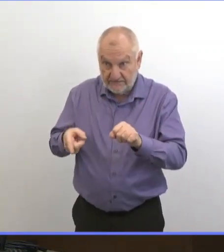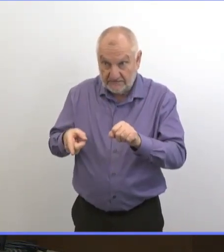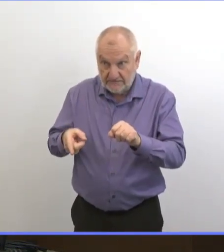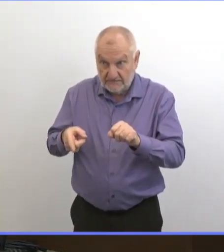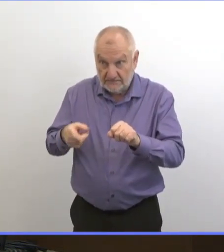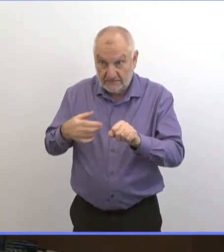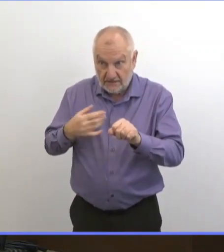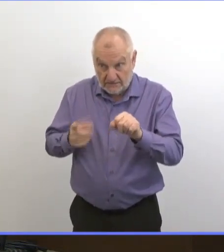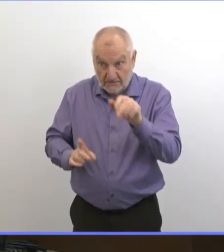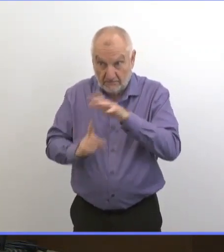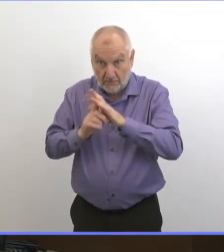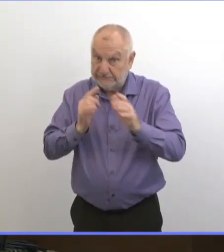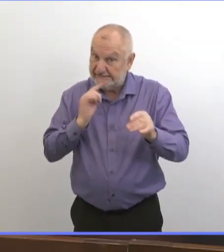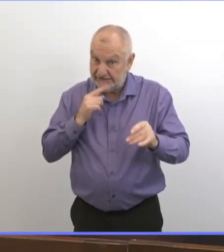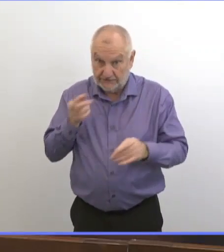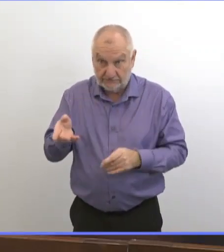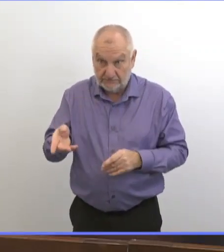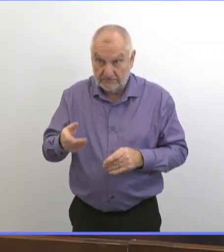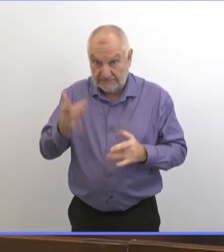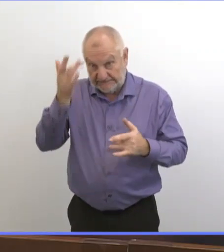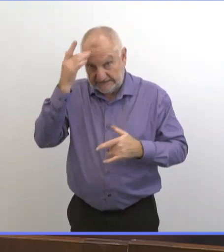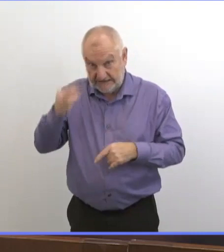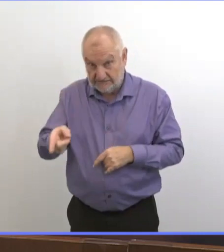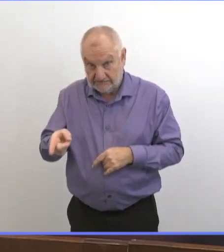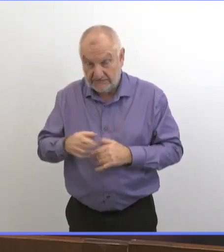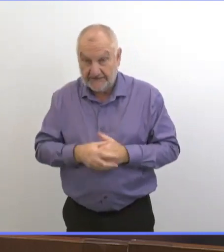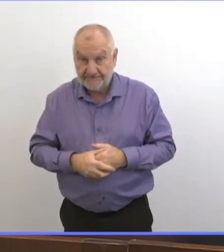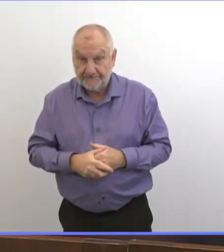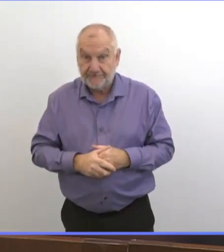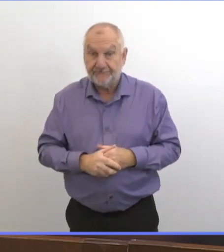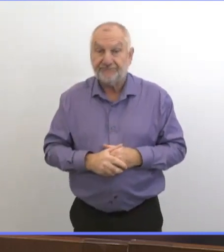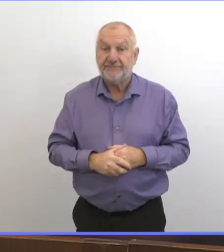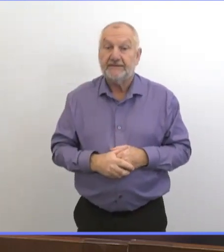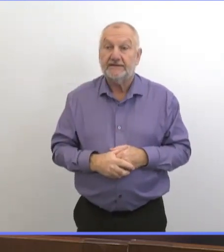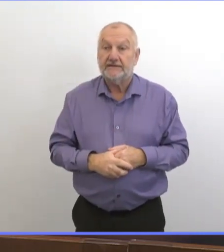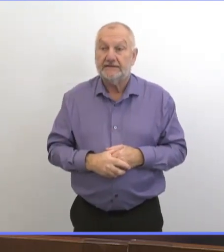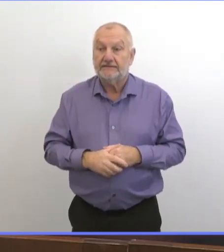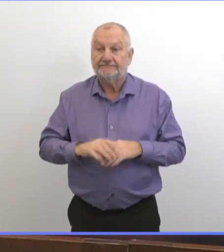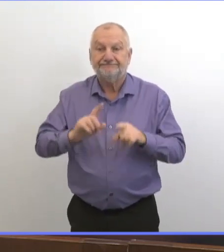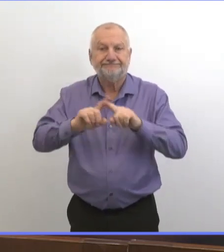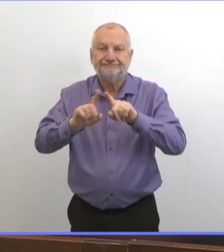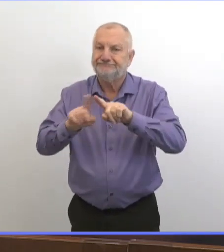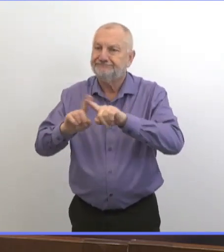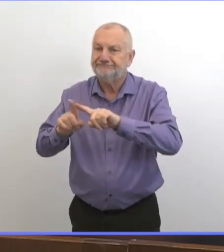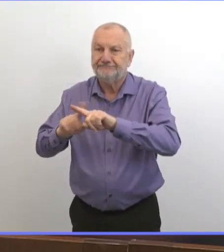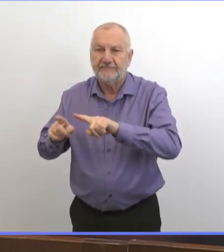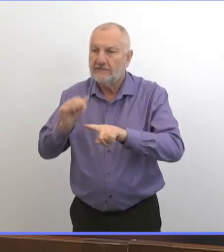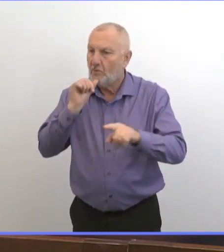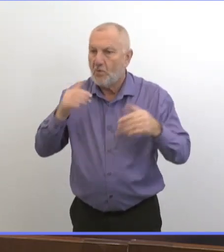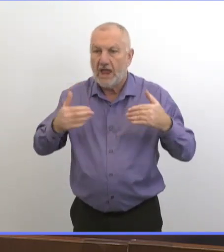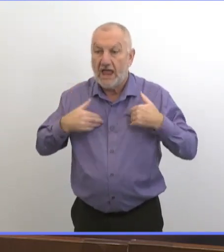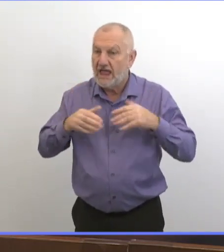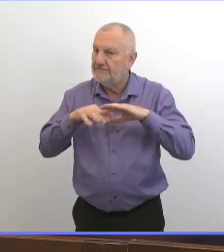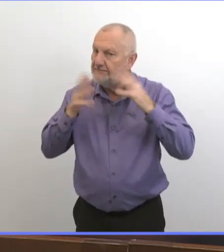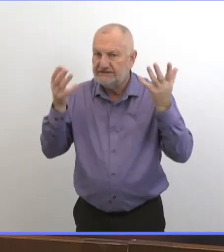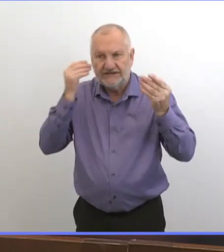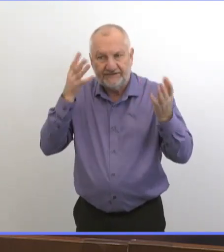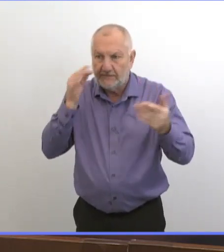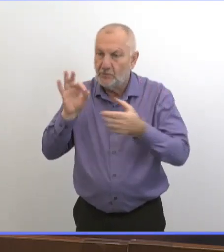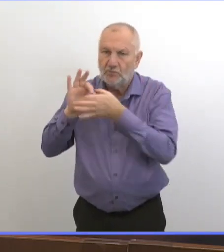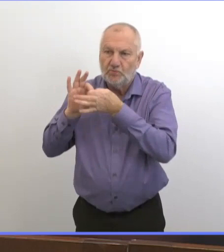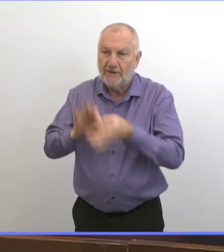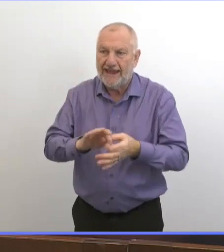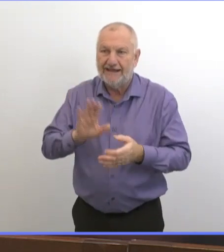Est-ce qu'il y a... Qu'est-ce que vous pouvez dire à ce sujet ? Je n'ai pas beaucoup de détails quant à la